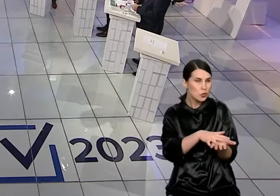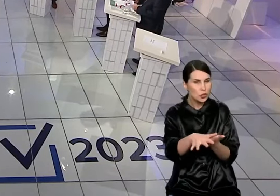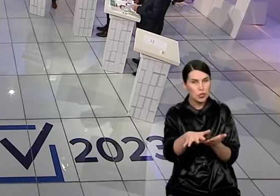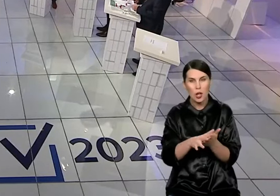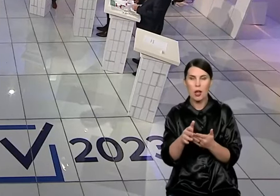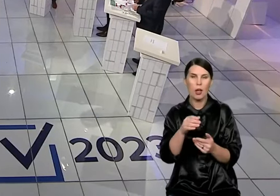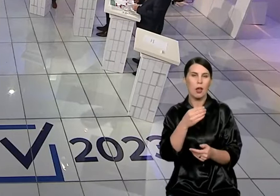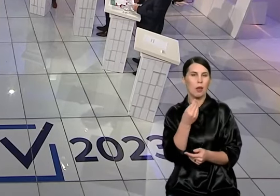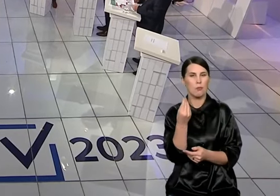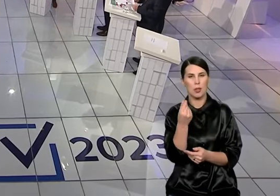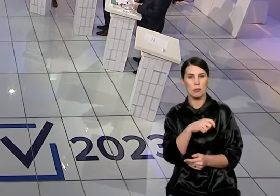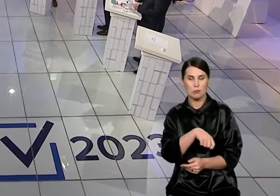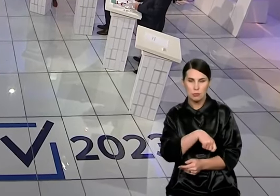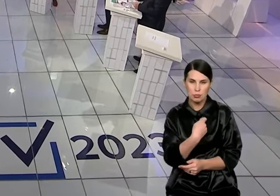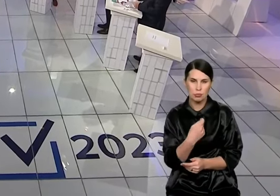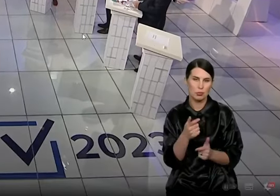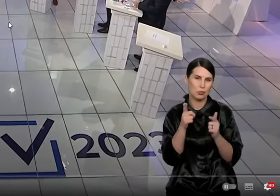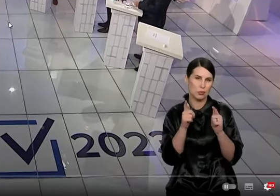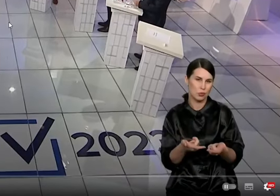transportų.